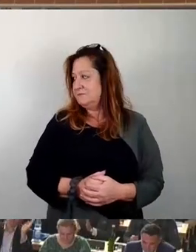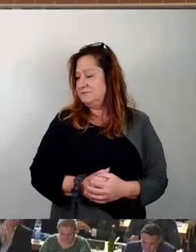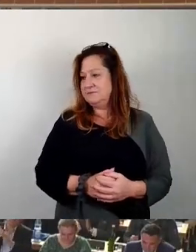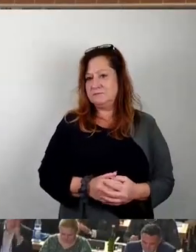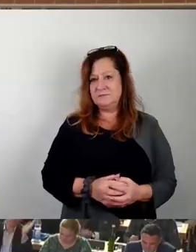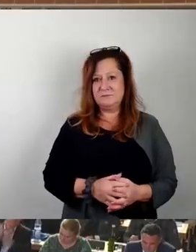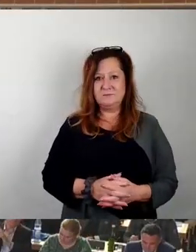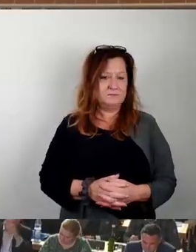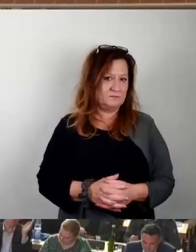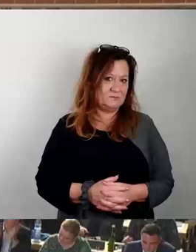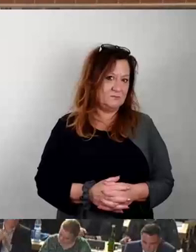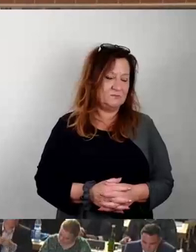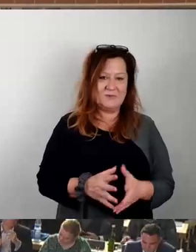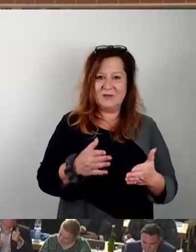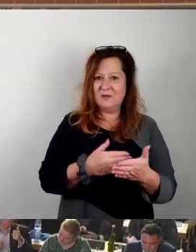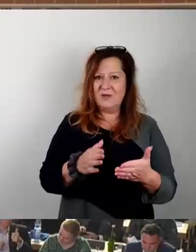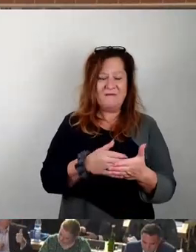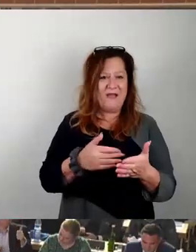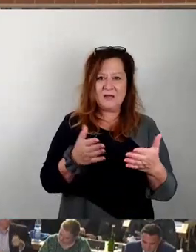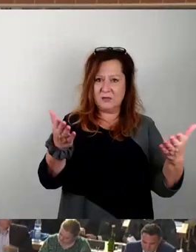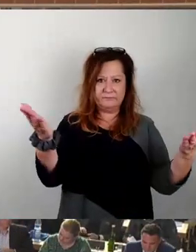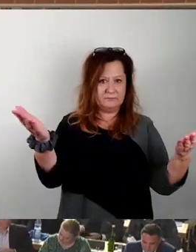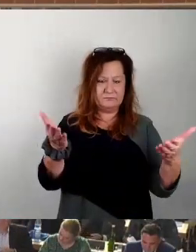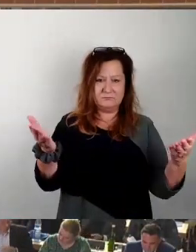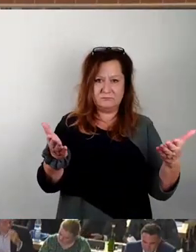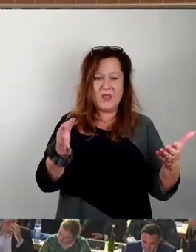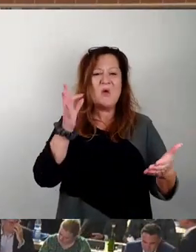Weiter Redner sehe ich Frau Mühle. Bitte schön.